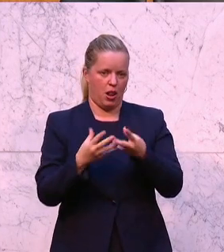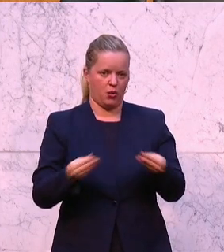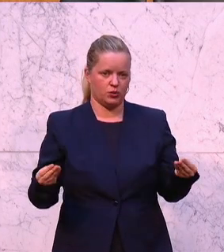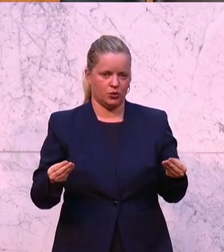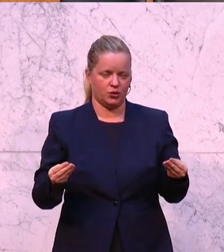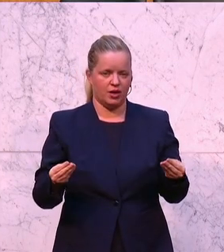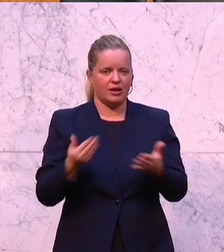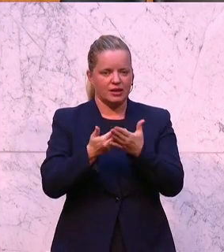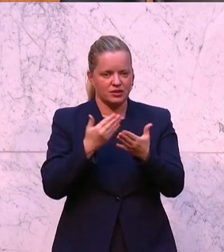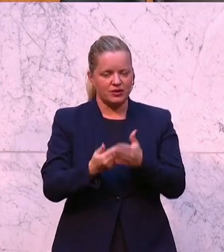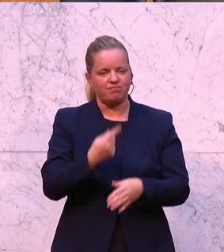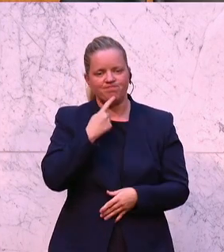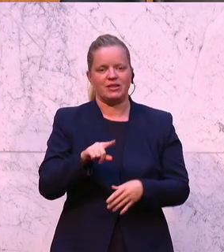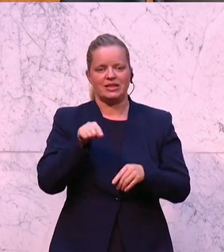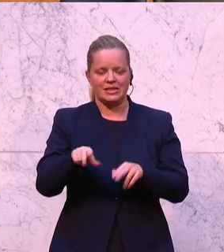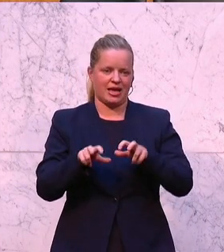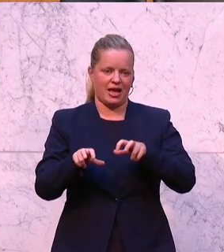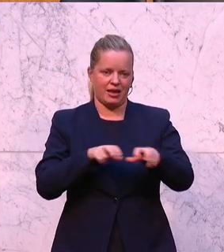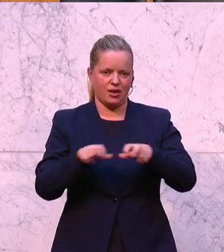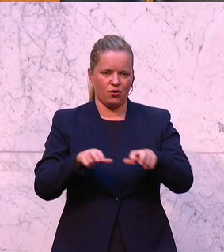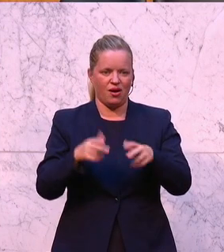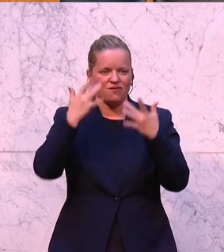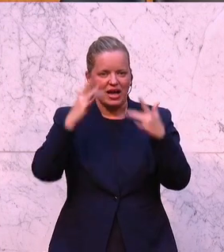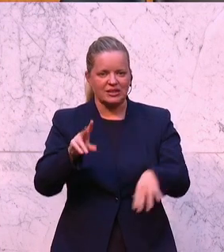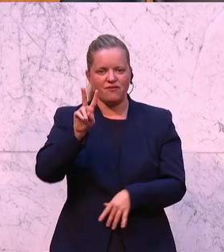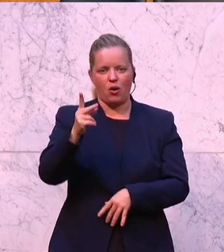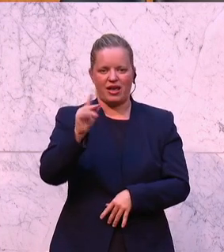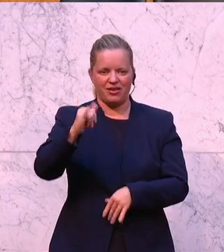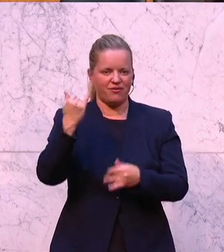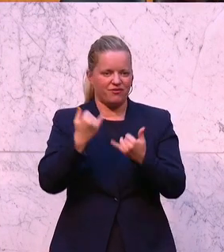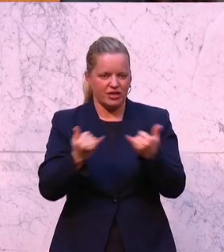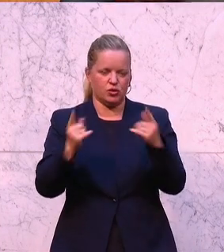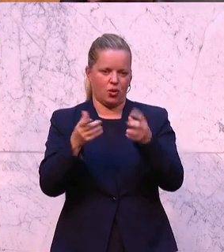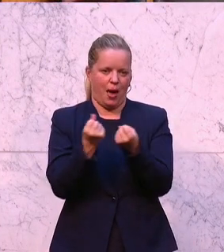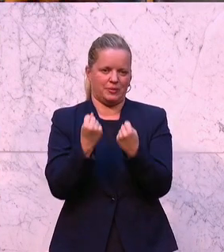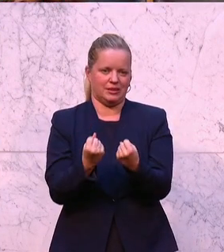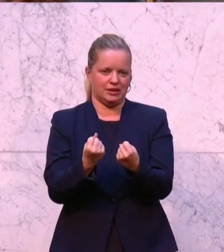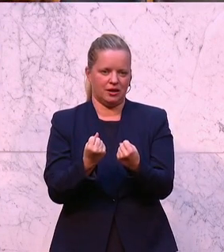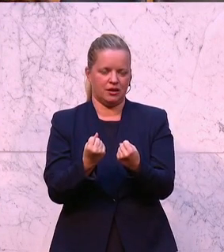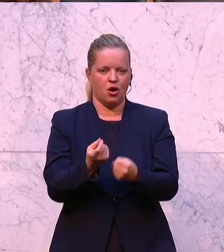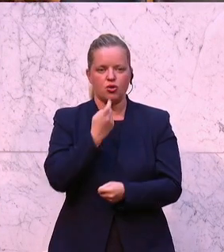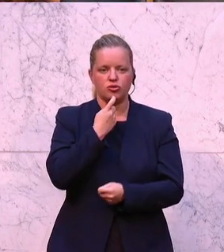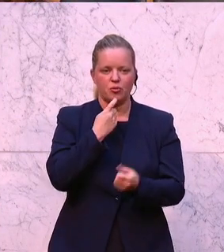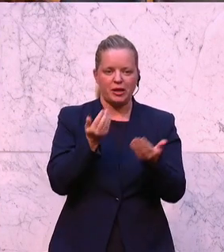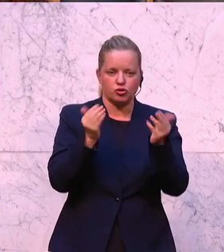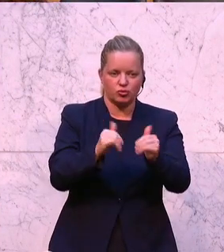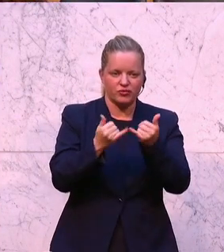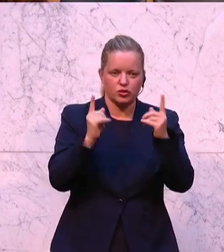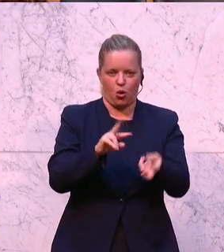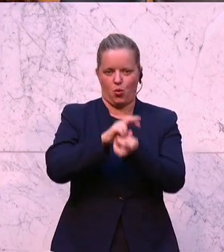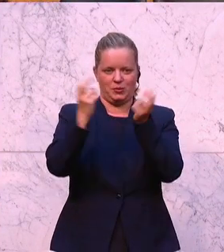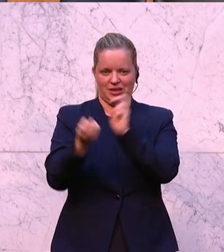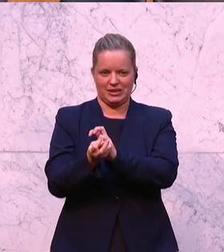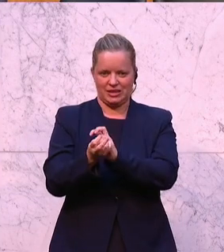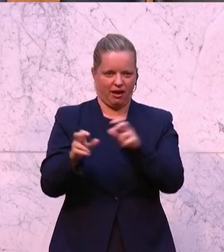dass diese Regierung nicht weiß, wie sie den VKI absichern soll und nicht weiß, wie sie Konsumentenschutz leben soll. Liebe